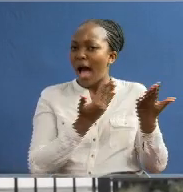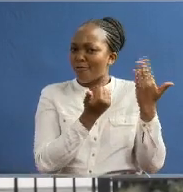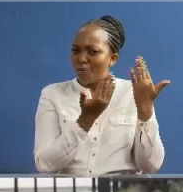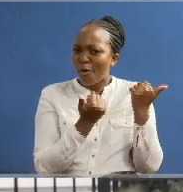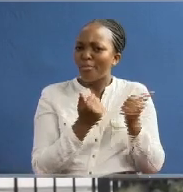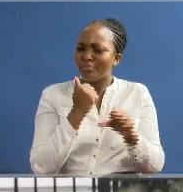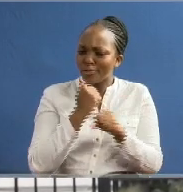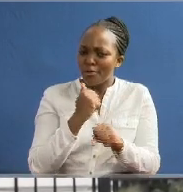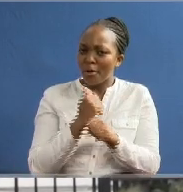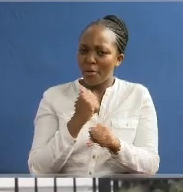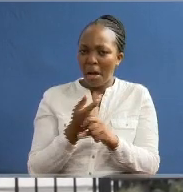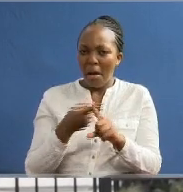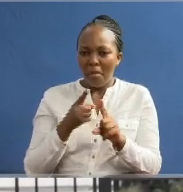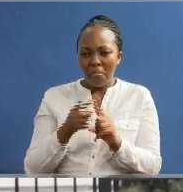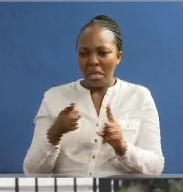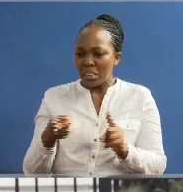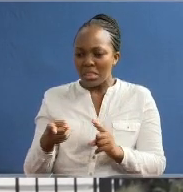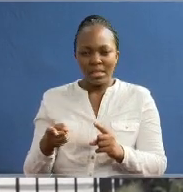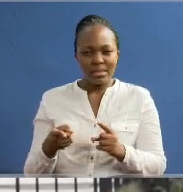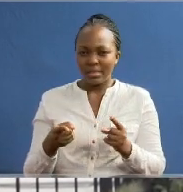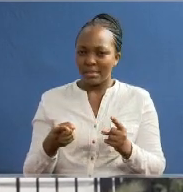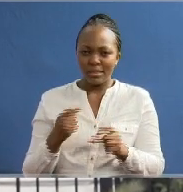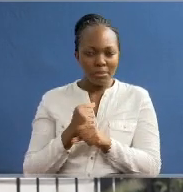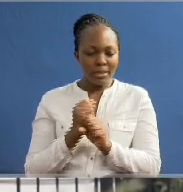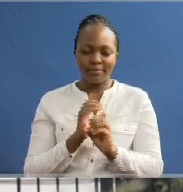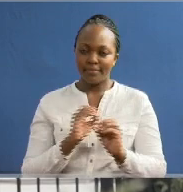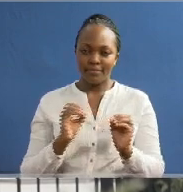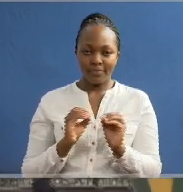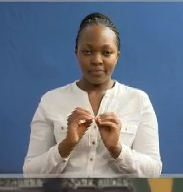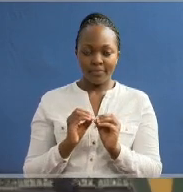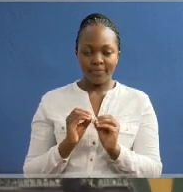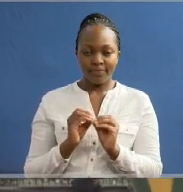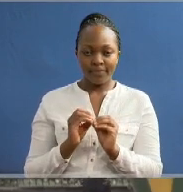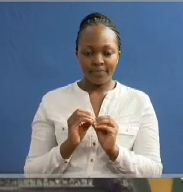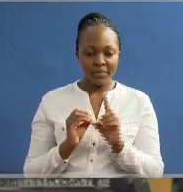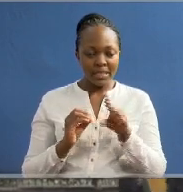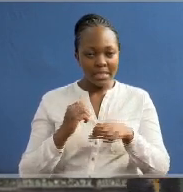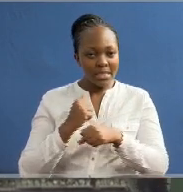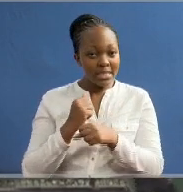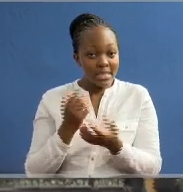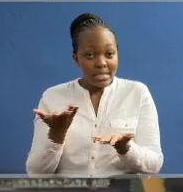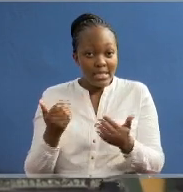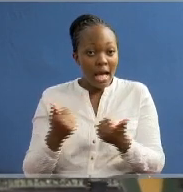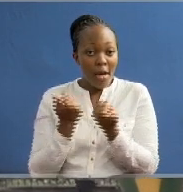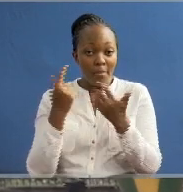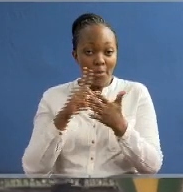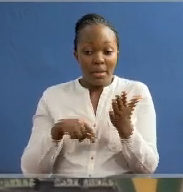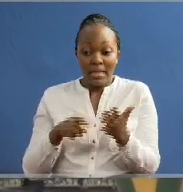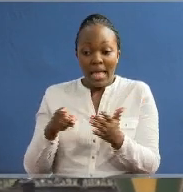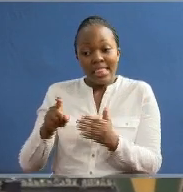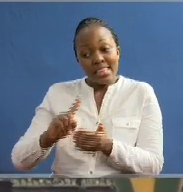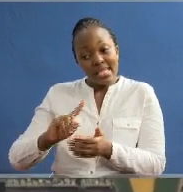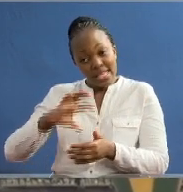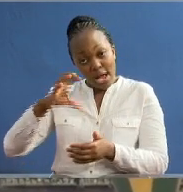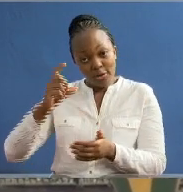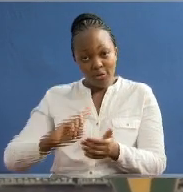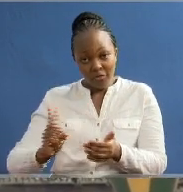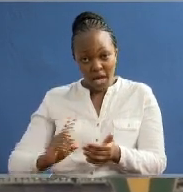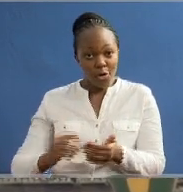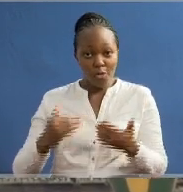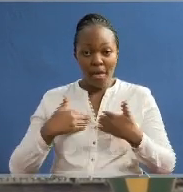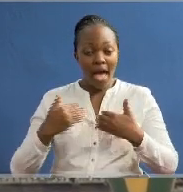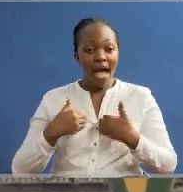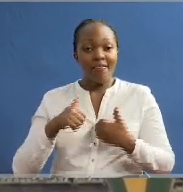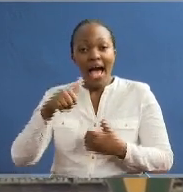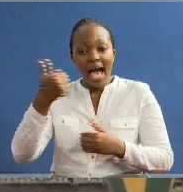Anerobing. Wamuzi wa makamia sasa unamanisha kuwa bunge la County Anerobing talazimika kusongeza mbele kikao malum cha kumpiga msasa